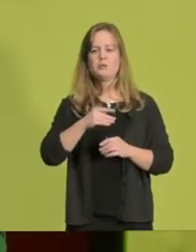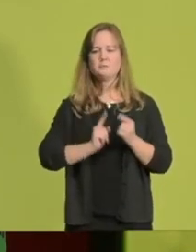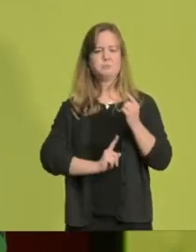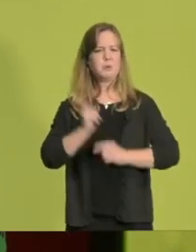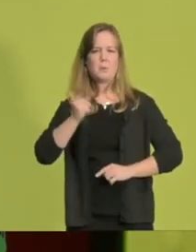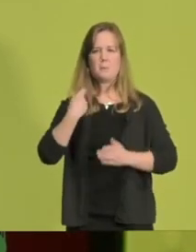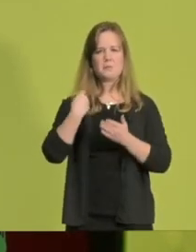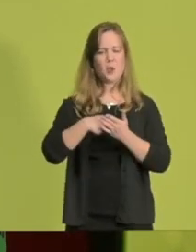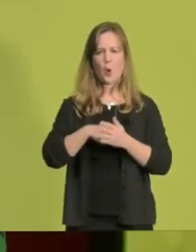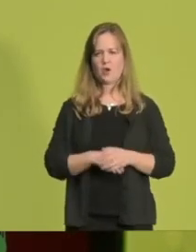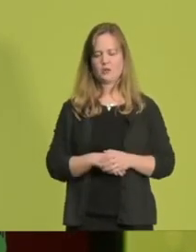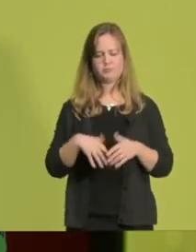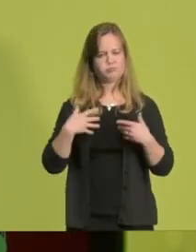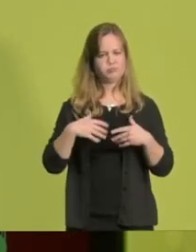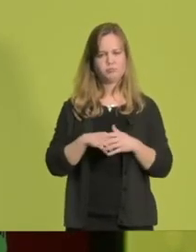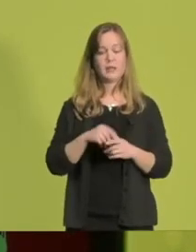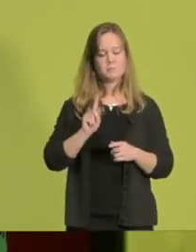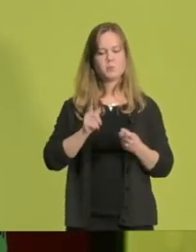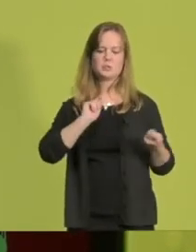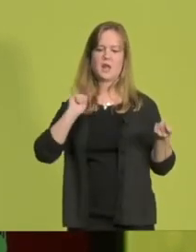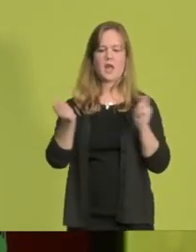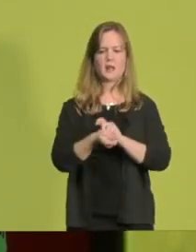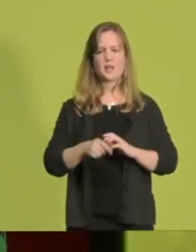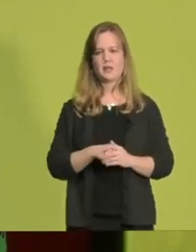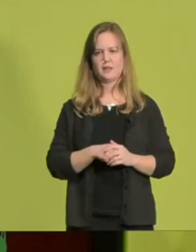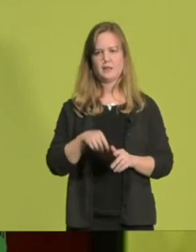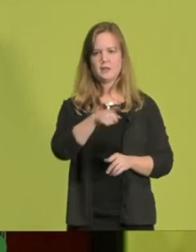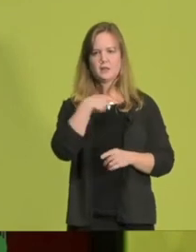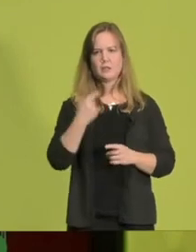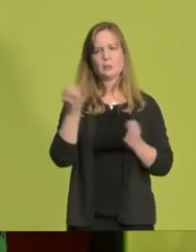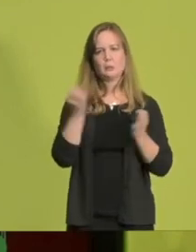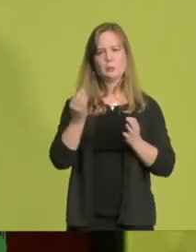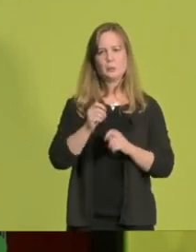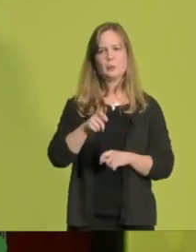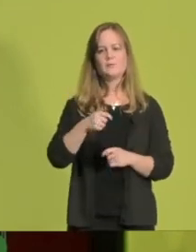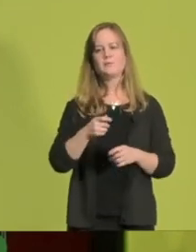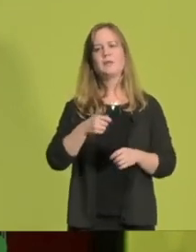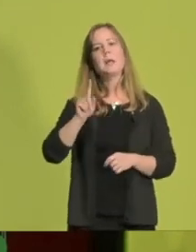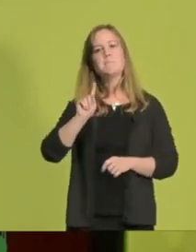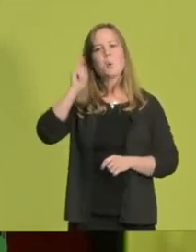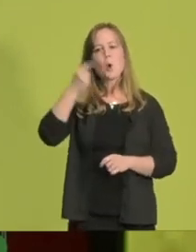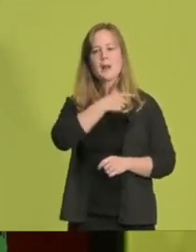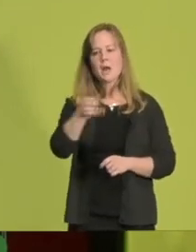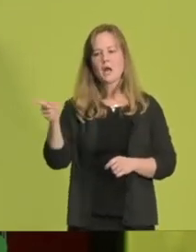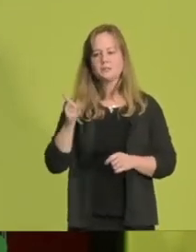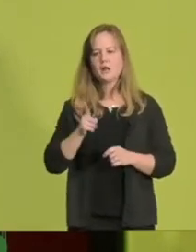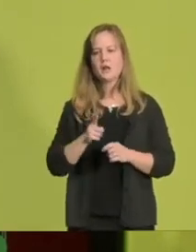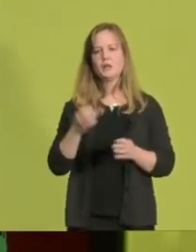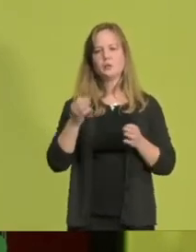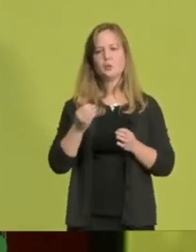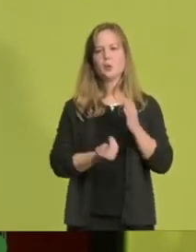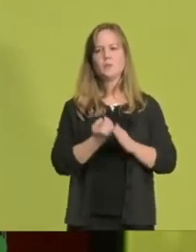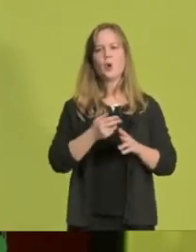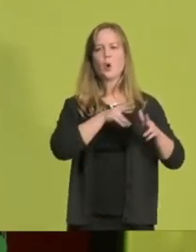Dies müssen wir dringend ändern, und hier sind wir aufgerufen, unsere starken grünen Ratsfraktion, unsere Bürgermeisterinnen und Bürgermeister, die Bundestagsfraktion und die